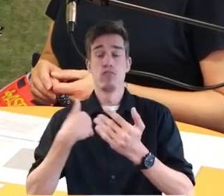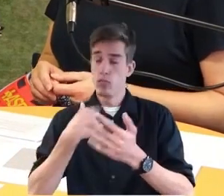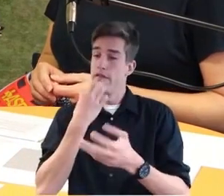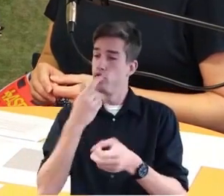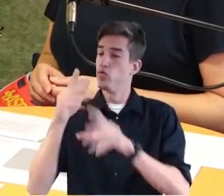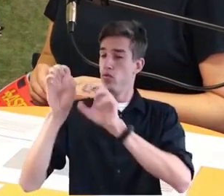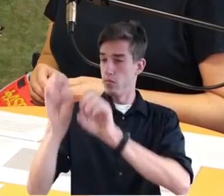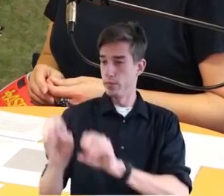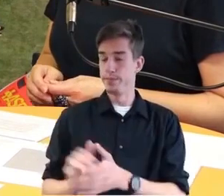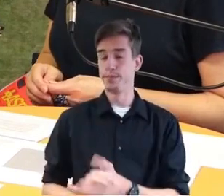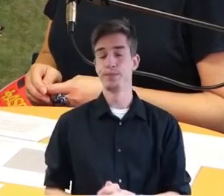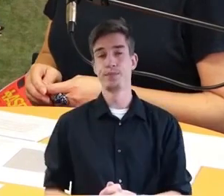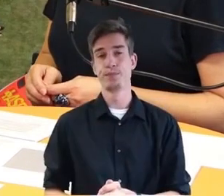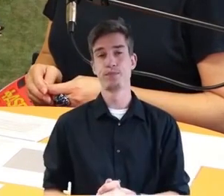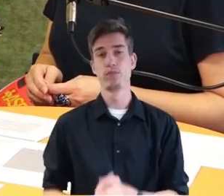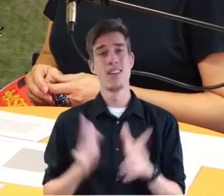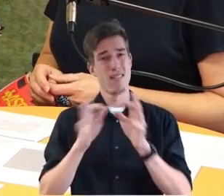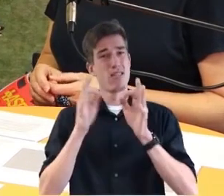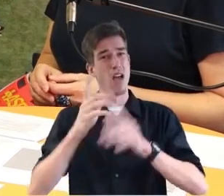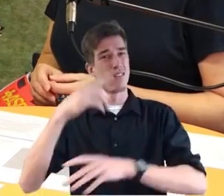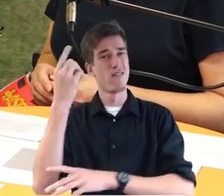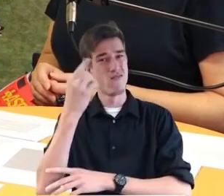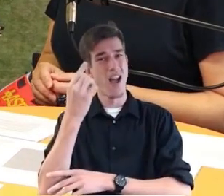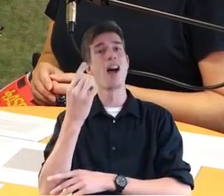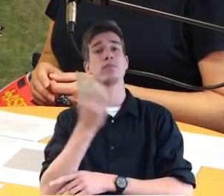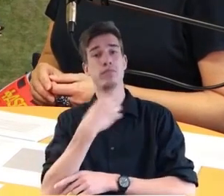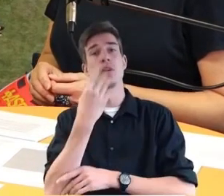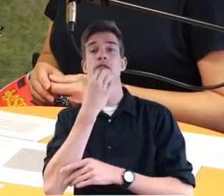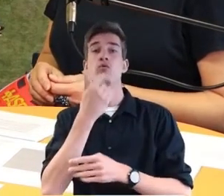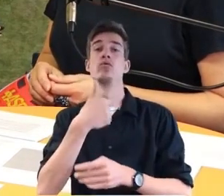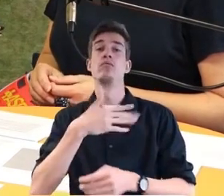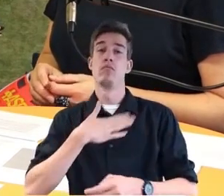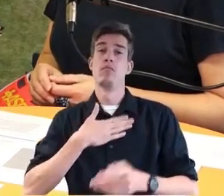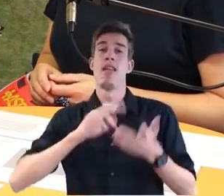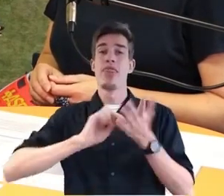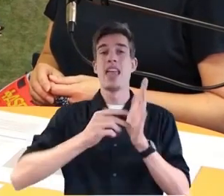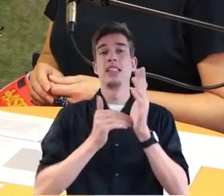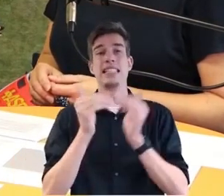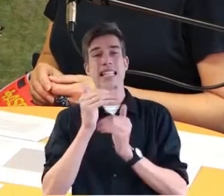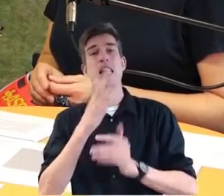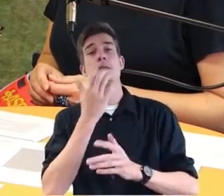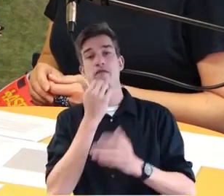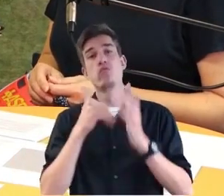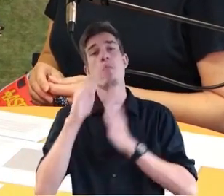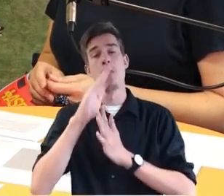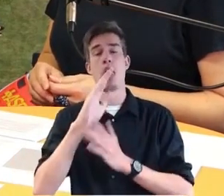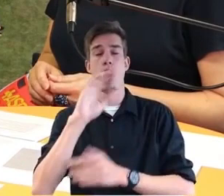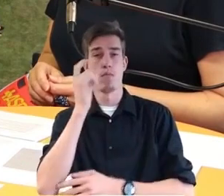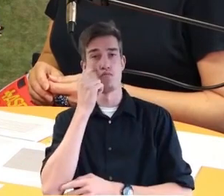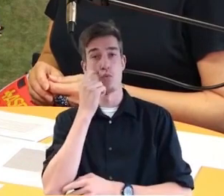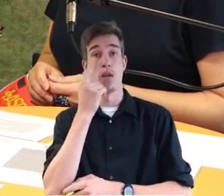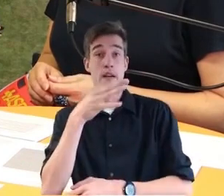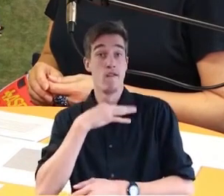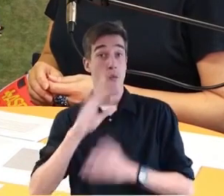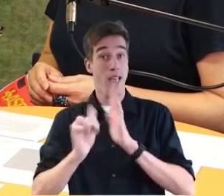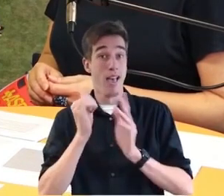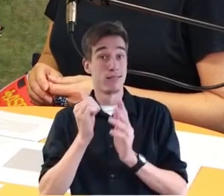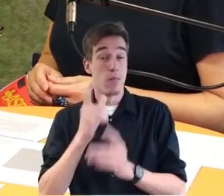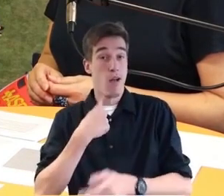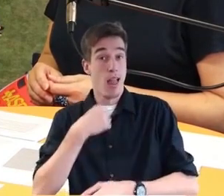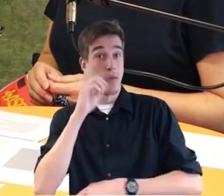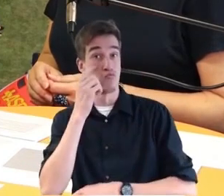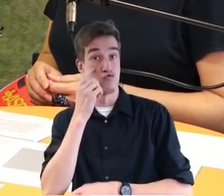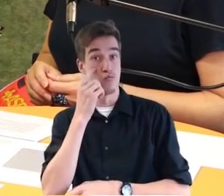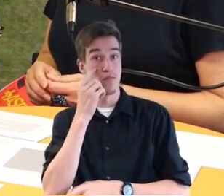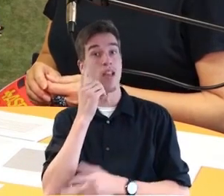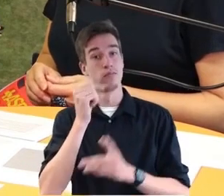den Warntag nutzen, um unsere technischen Systeme zu erproben. Und das muss man sagen, das wird auch für uns eine Premiere. Am 10. September, wenn wir